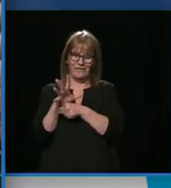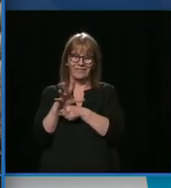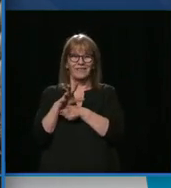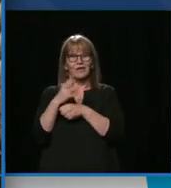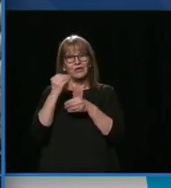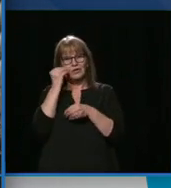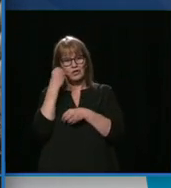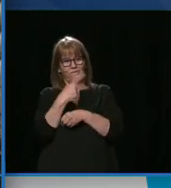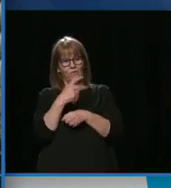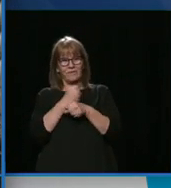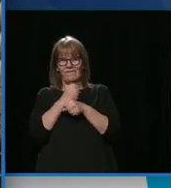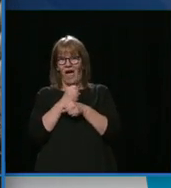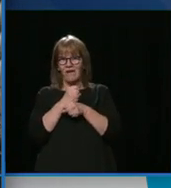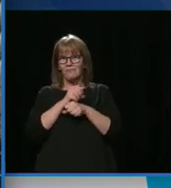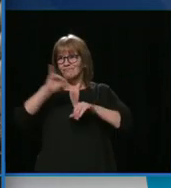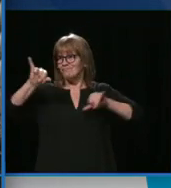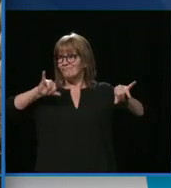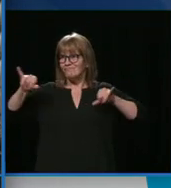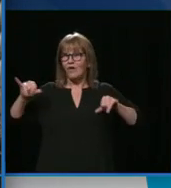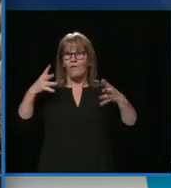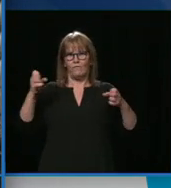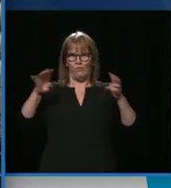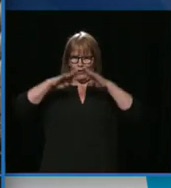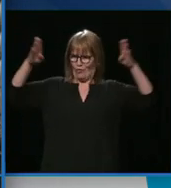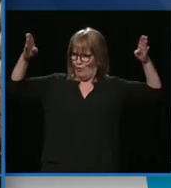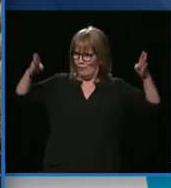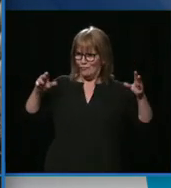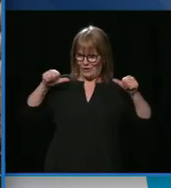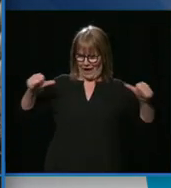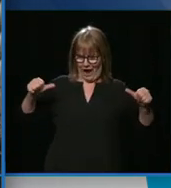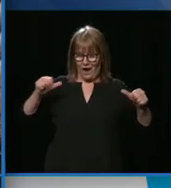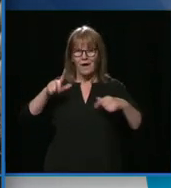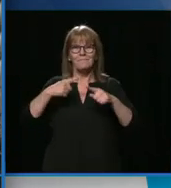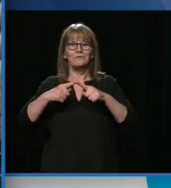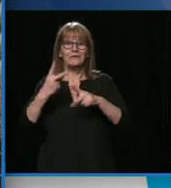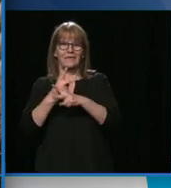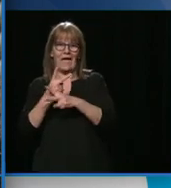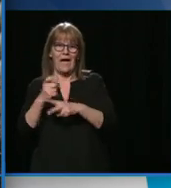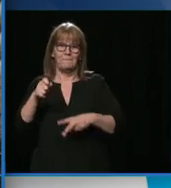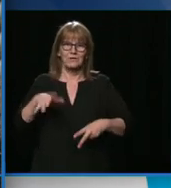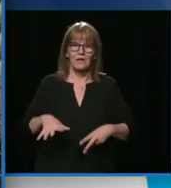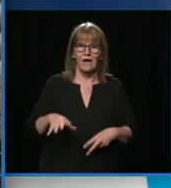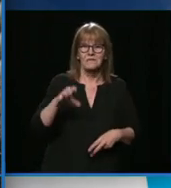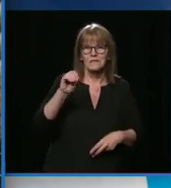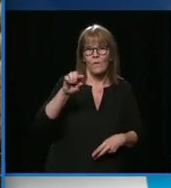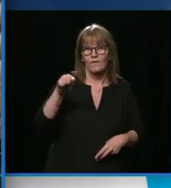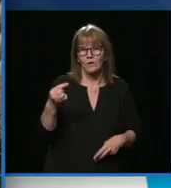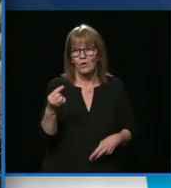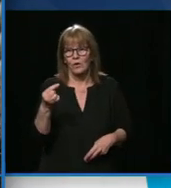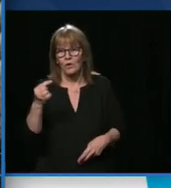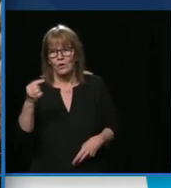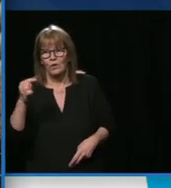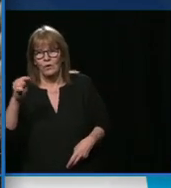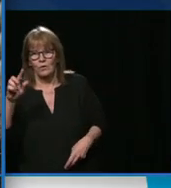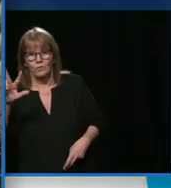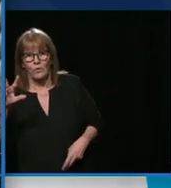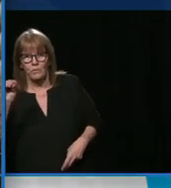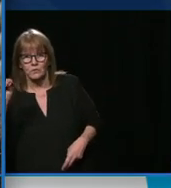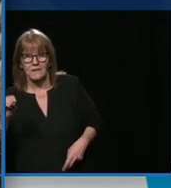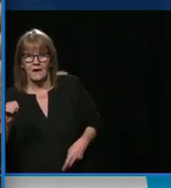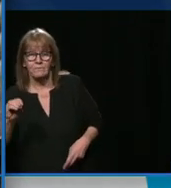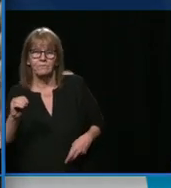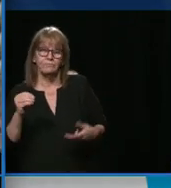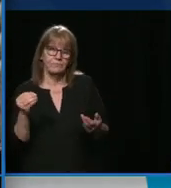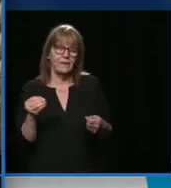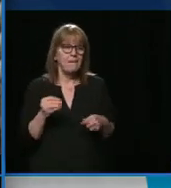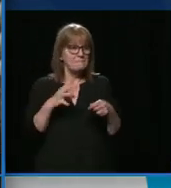mis les taux d'intérêt à 0 %, ce qui a stimulé la demande. Donc, on a besoin, puisque la demande est forte, il stimuler l'offre.